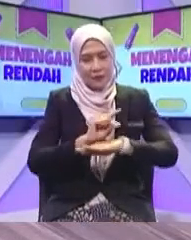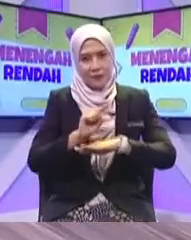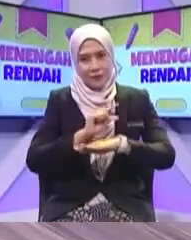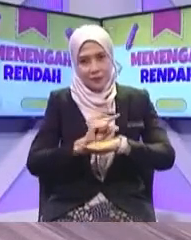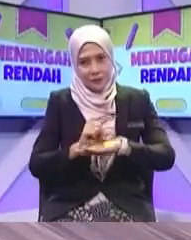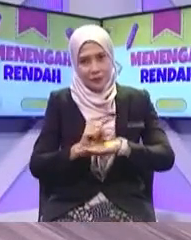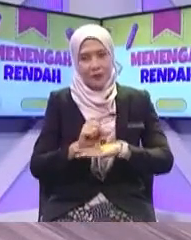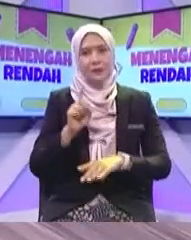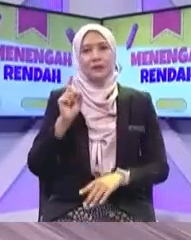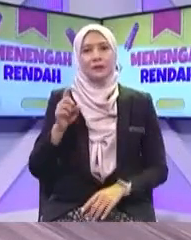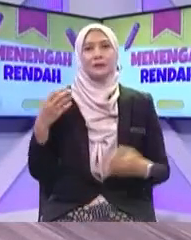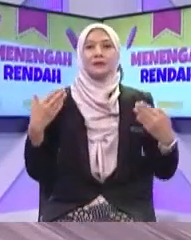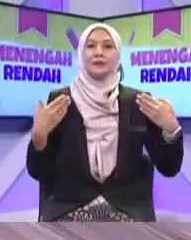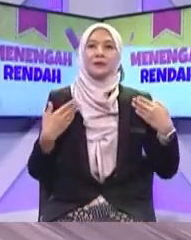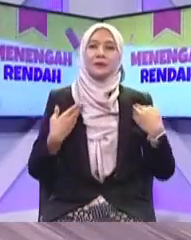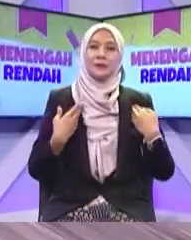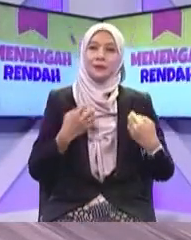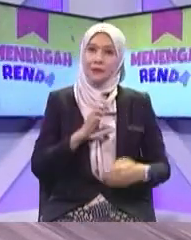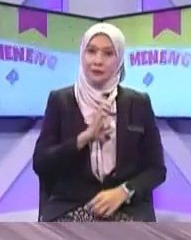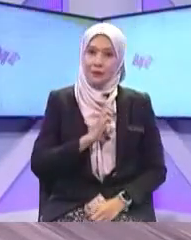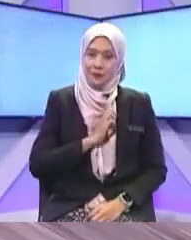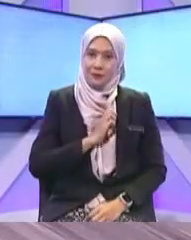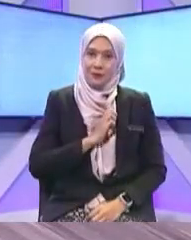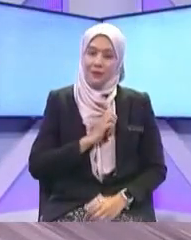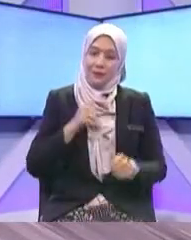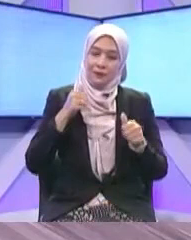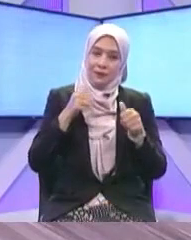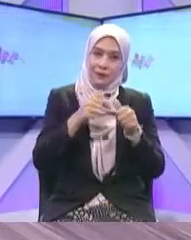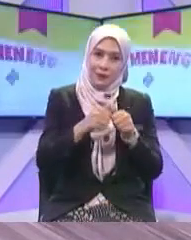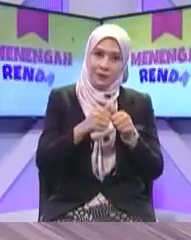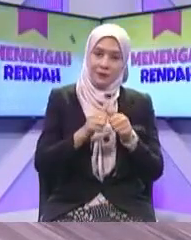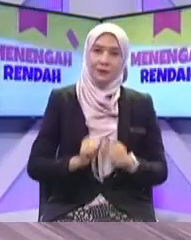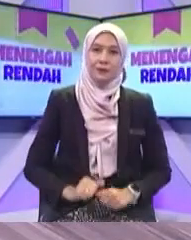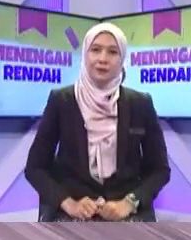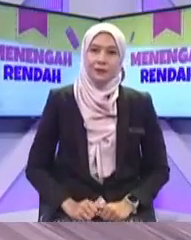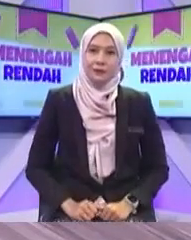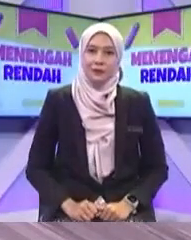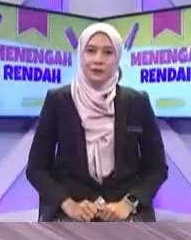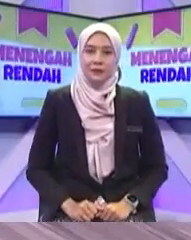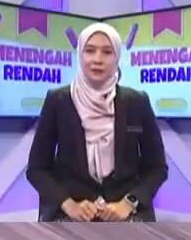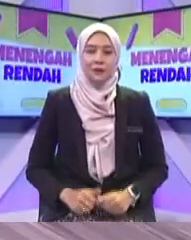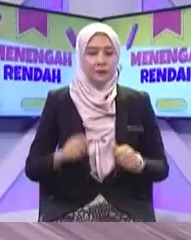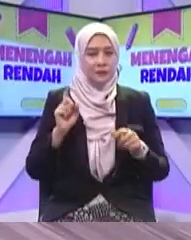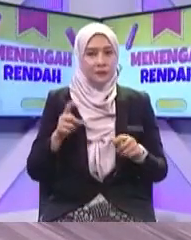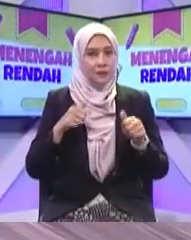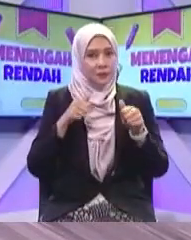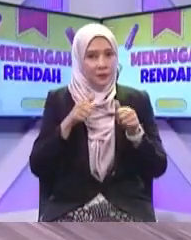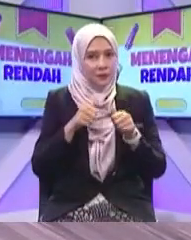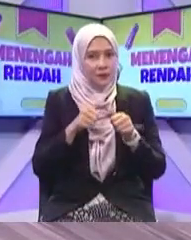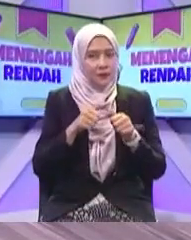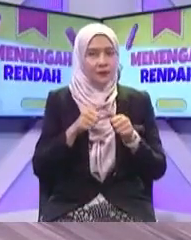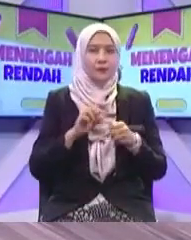cara-caranya ada peraturan-peraturan yang perlu kita patuhi supaya kita tidak menyusahkan orang dan kita duduk dalam keadaan yang